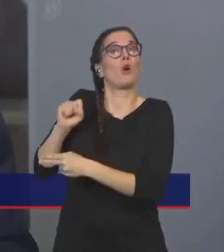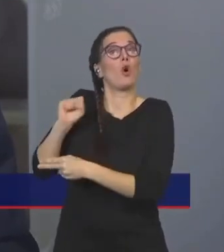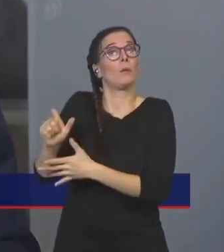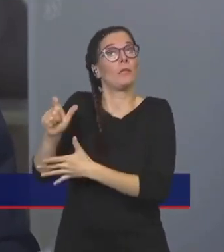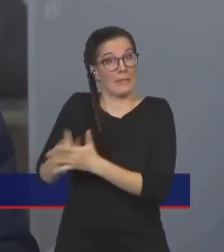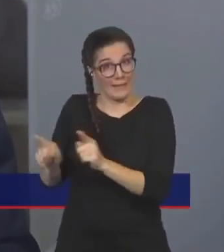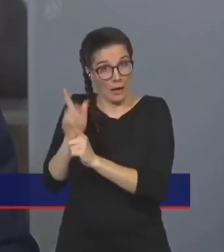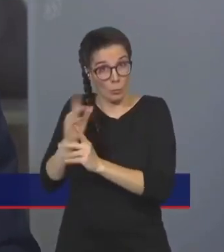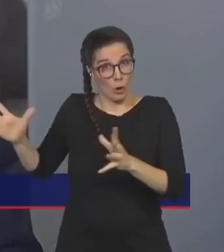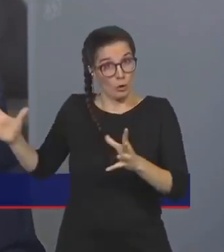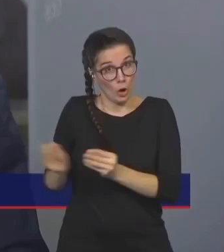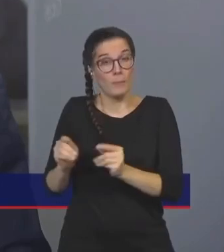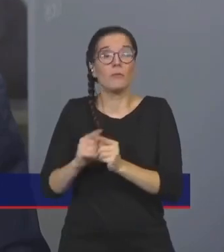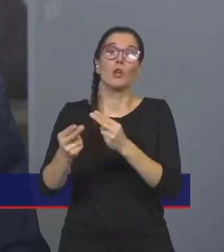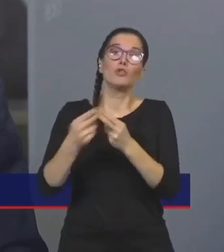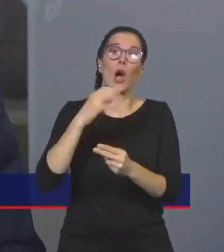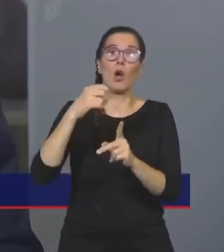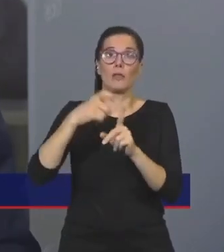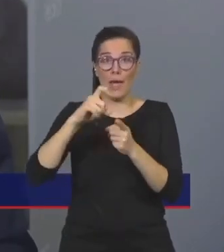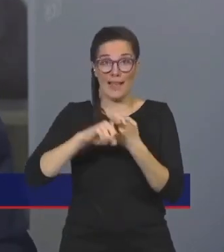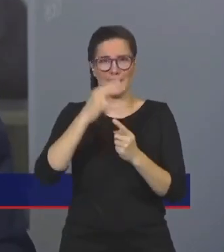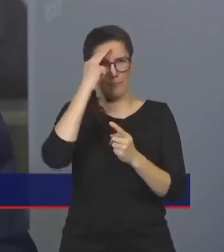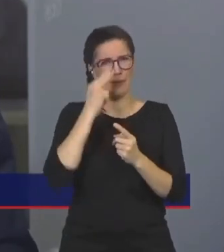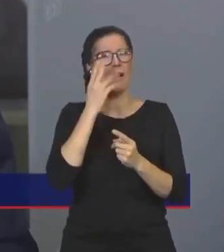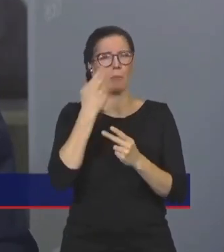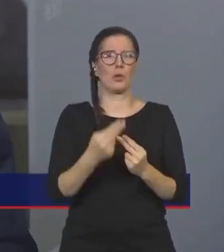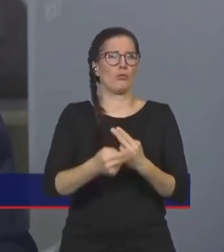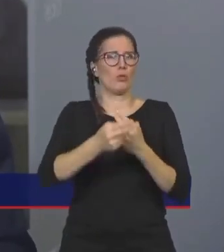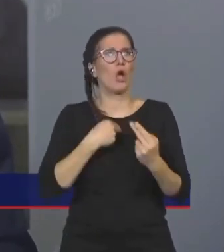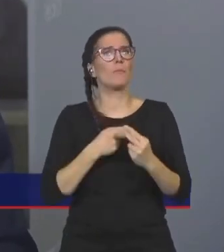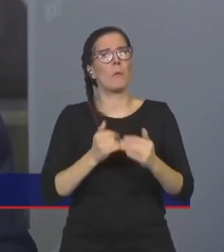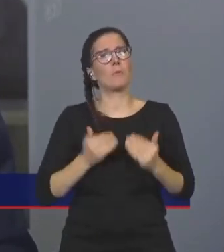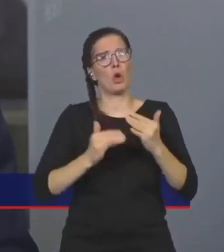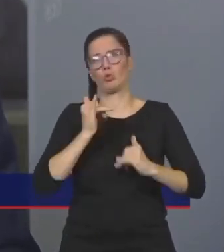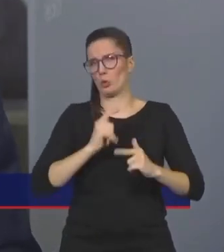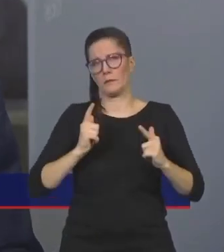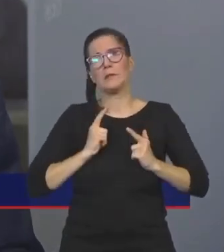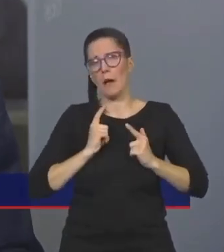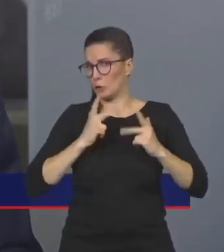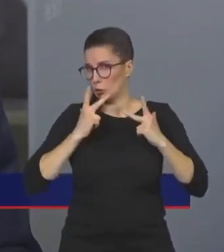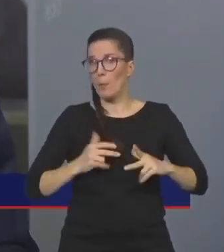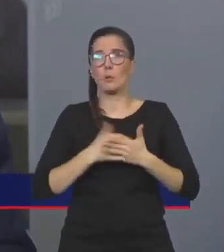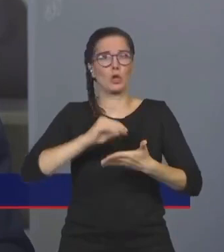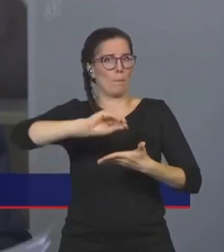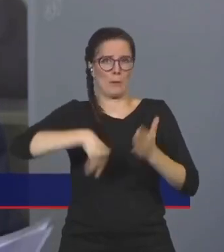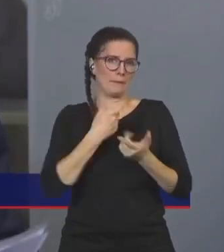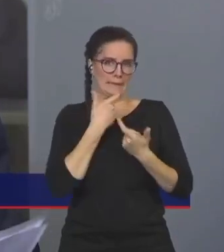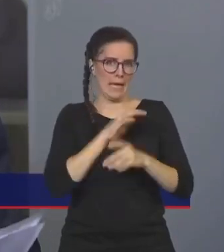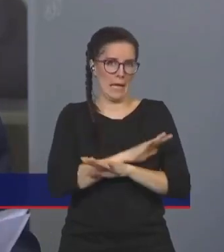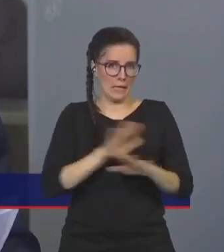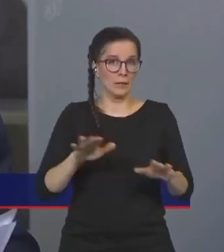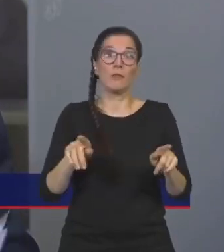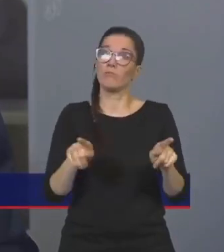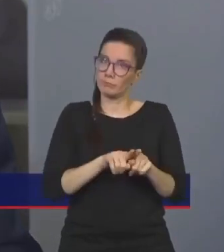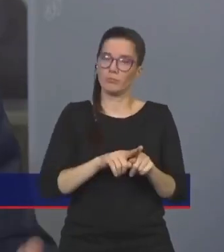připodepíšou, čekám na odpověď ODSky. Piráti řekli, že jim to prodloužení nouzového stavu vyhovuje, takže se podepsat nechtějí na zrušení nouzového stavu. To samý